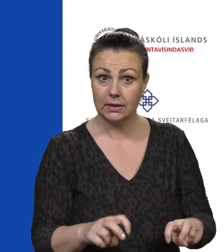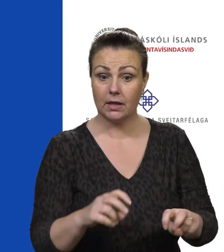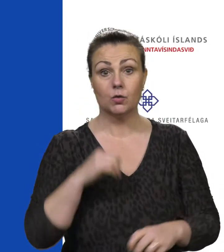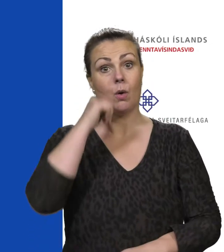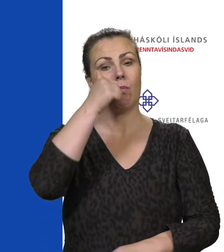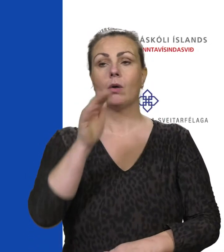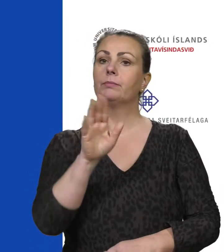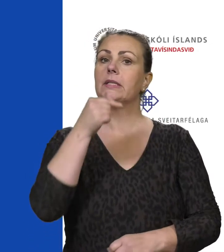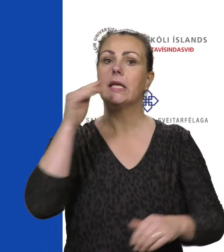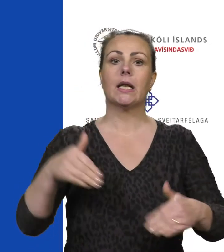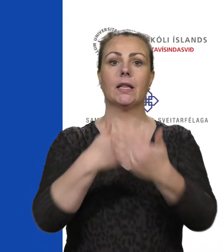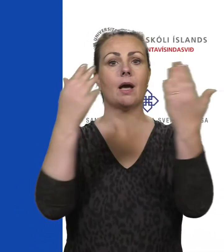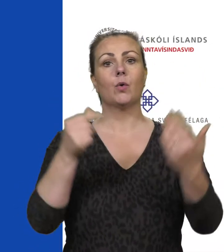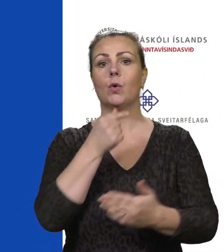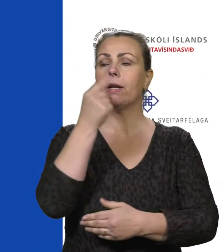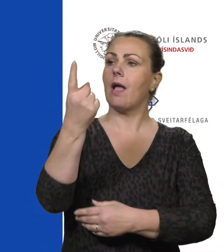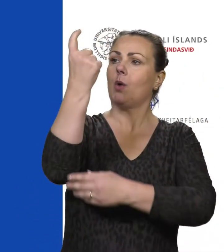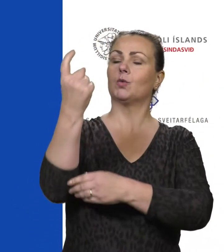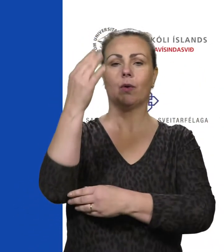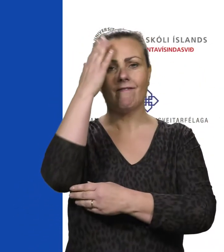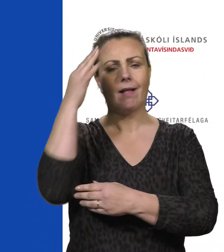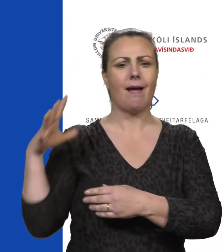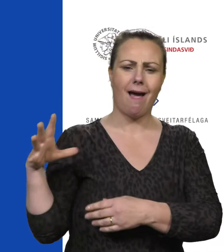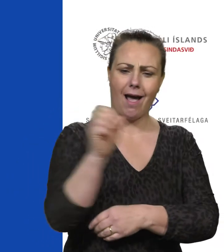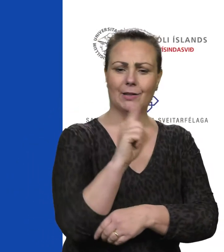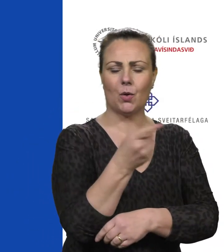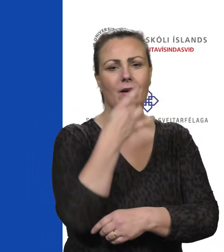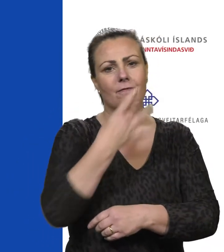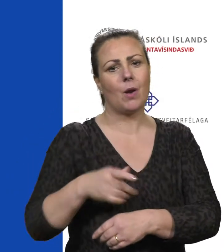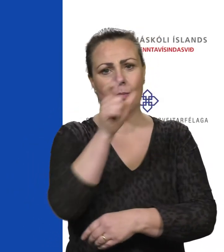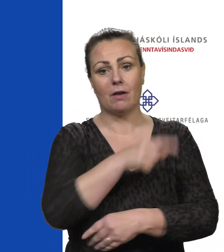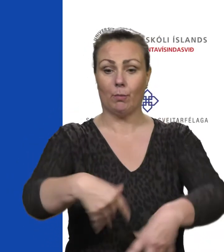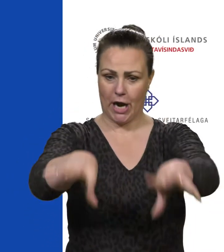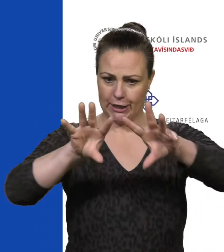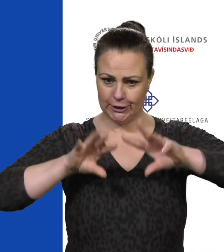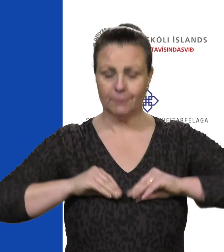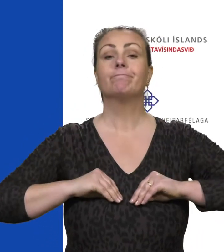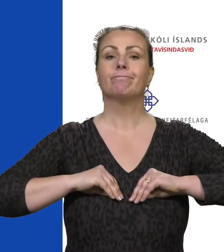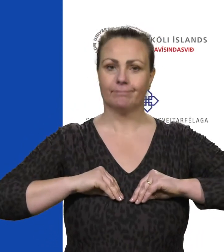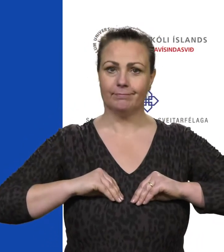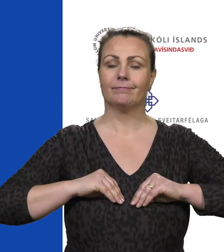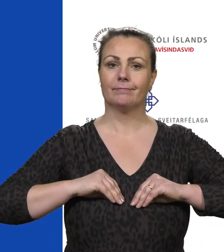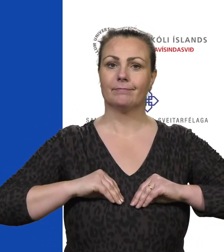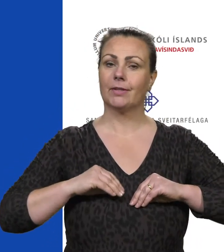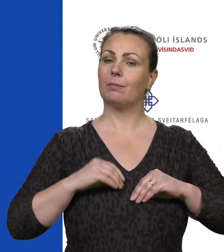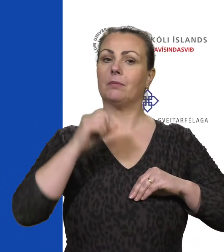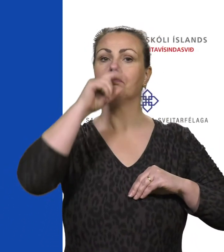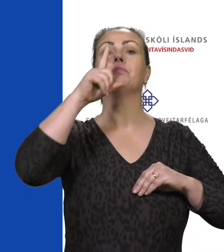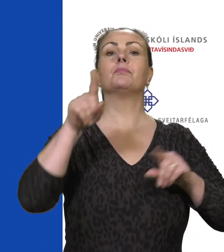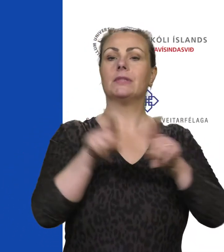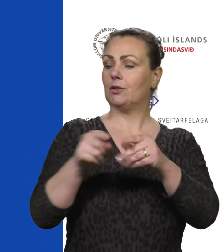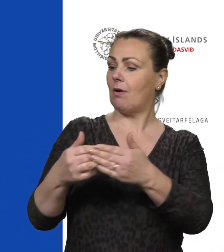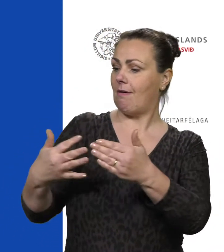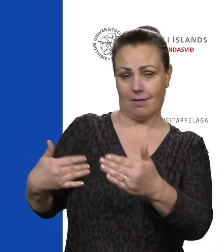ný dagur með nýjum áskornum sem að ég veit að allt okkar frábæra fólkun mæta með af sömu tríði eins og við mætt